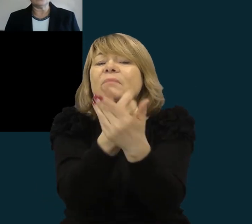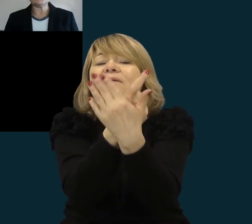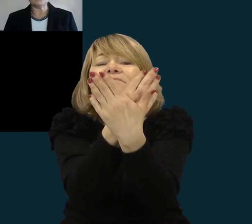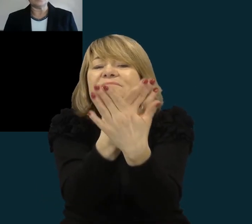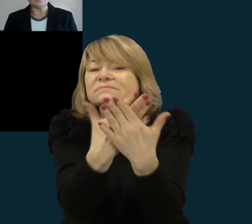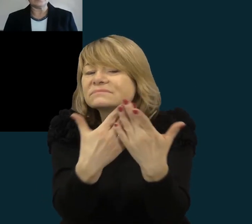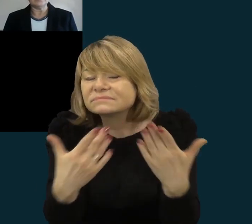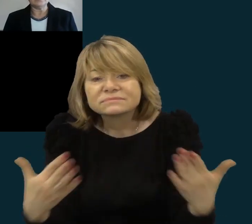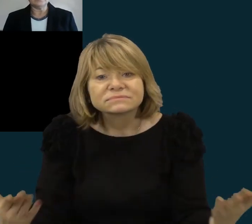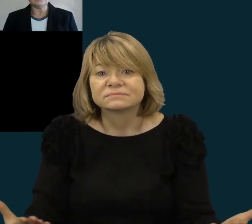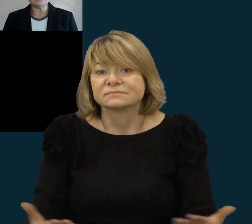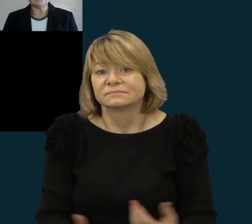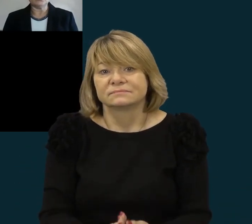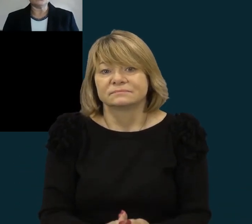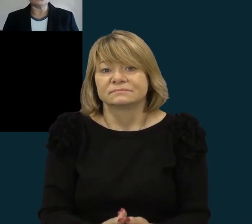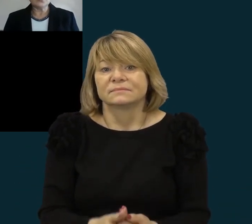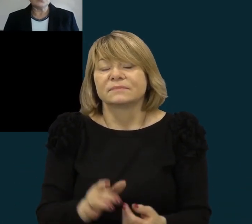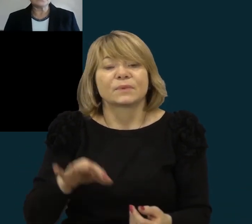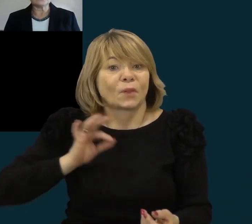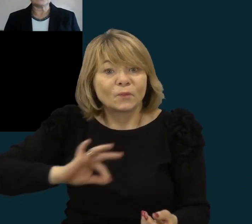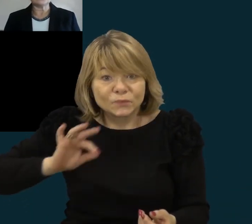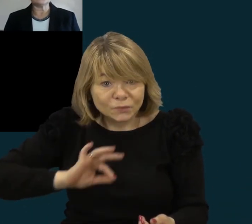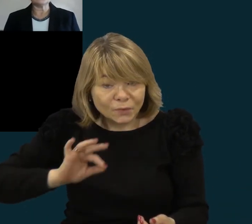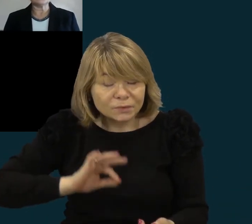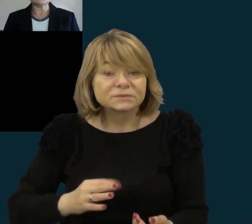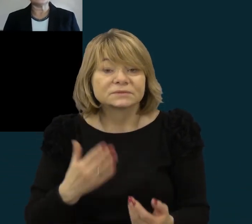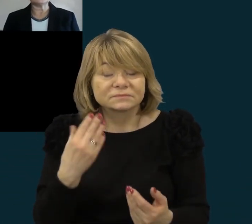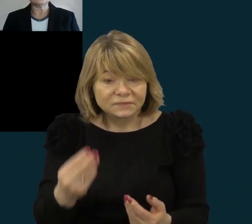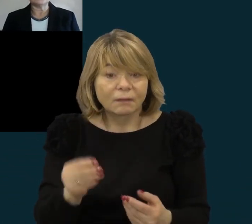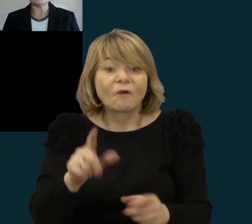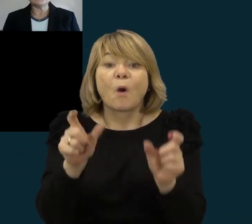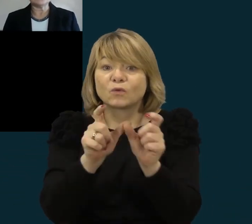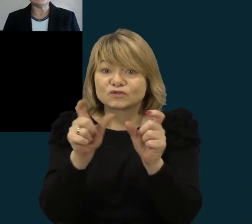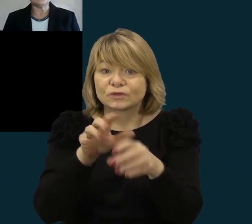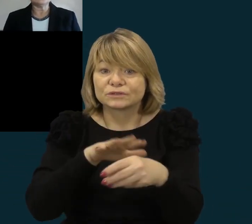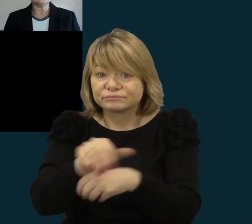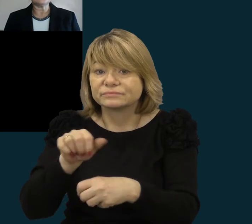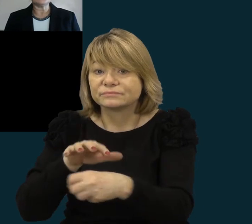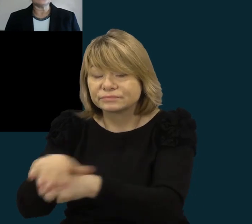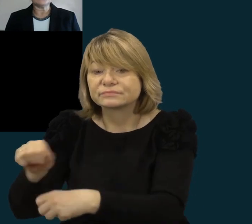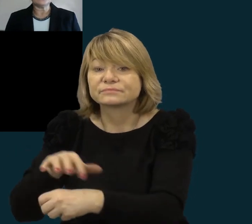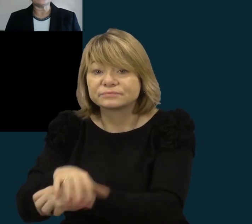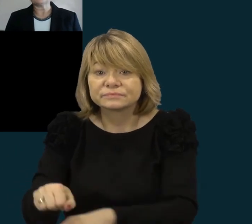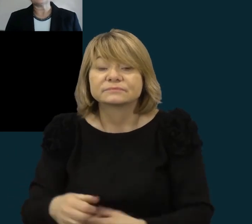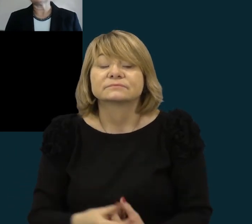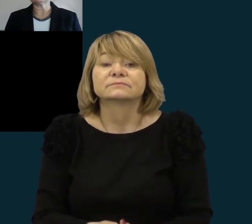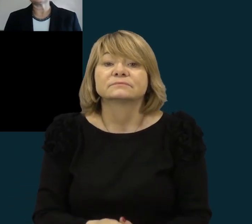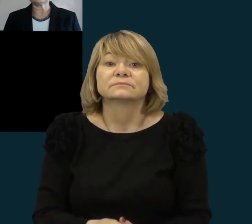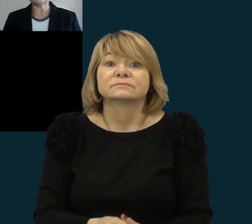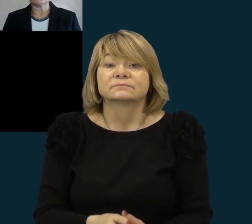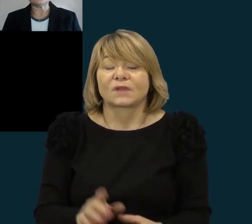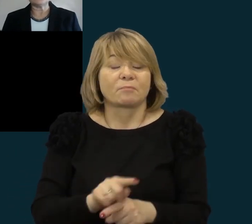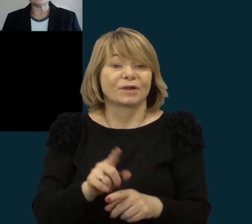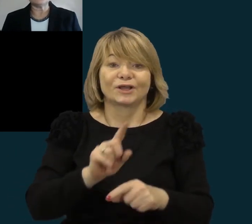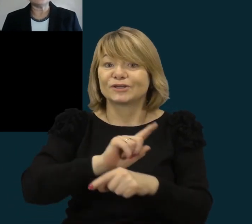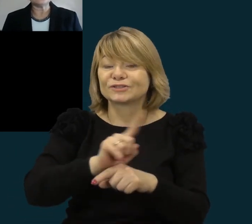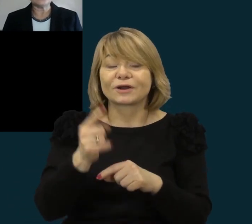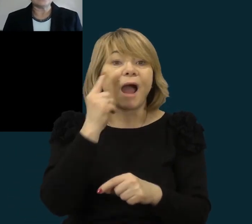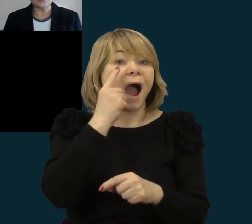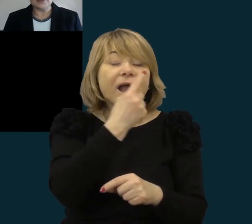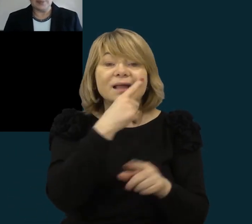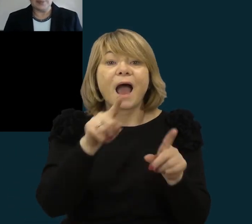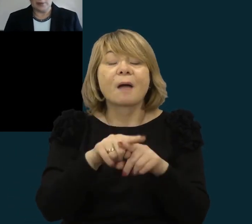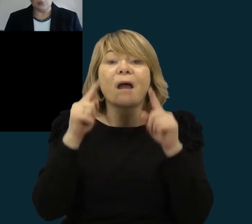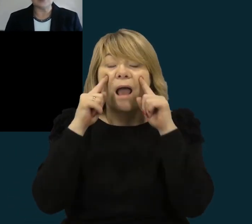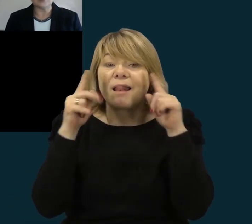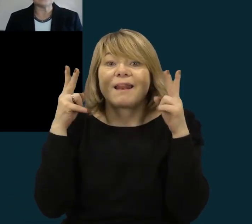priemonėmis naudotis, kad tas užduotis atlikti. Tada, žinokit, jie iš karto, kaip liepsneliai